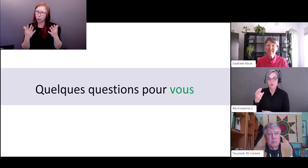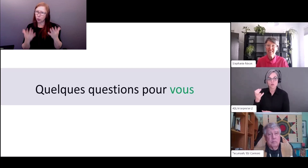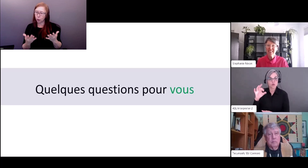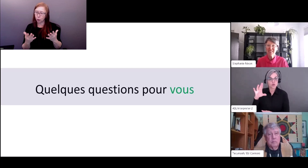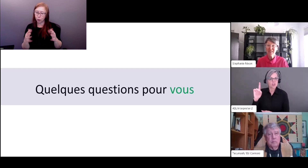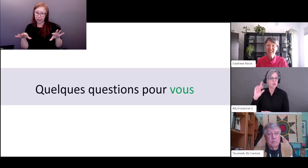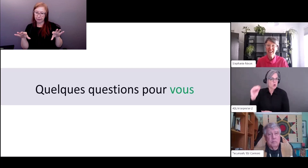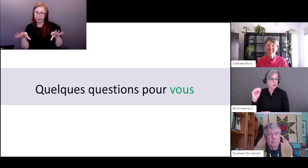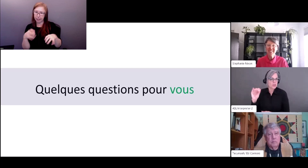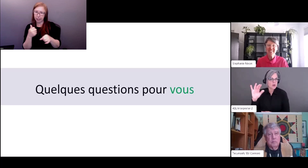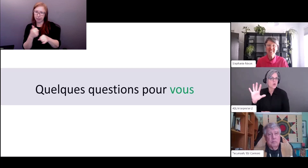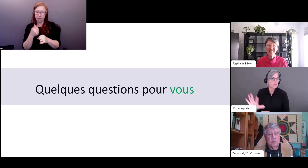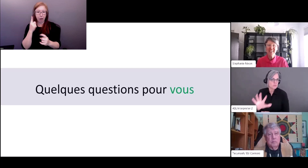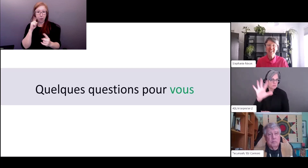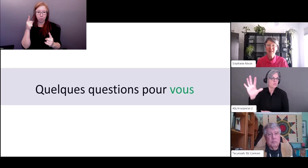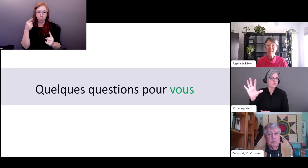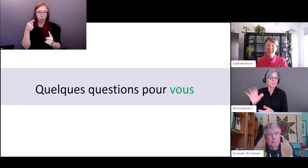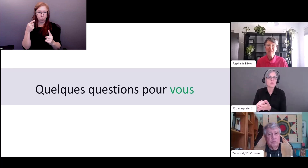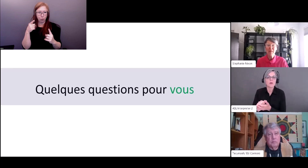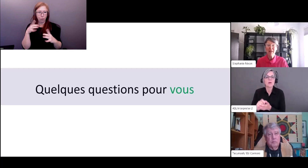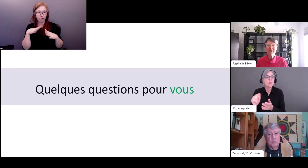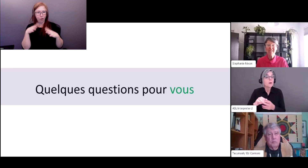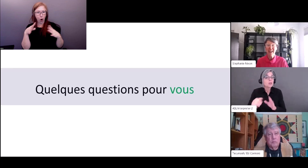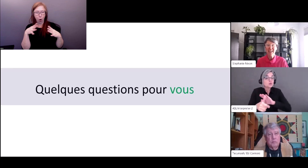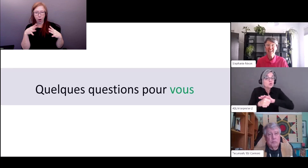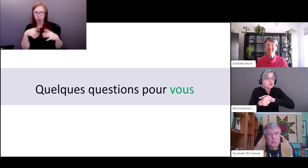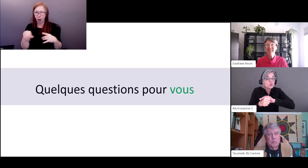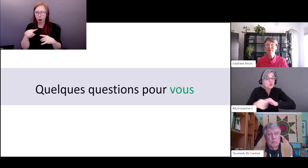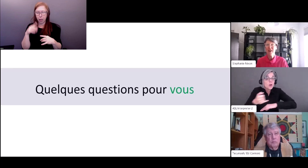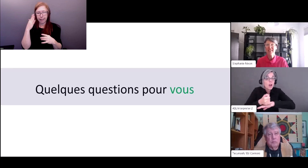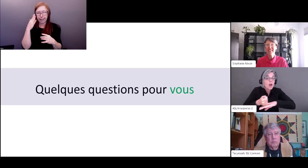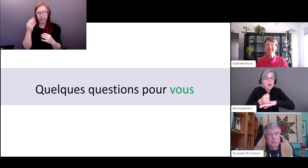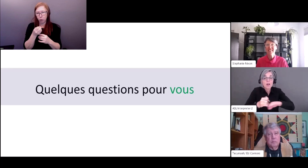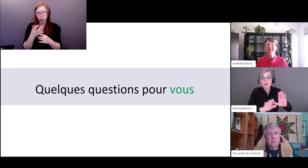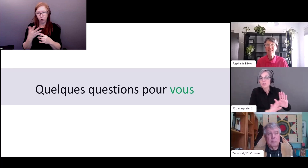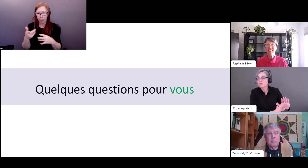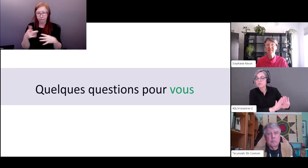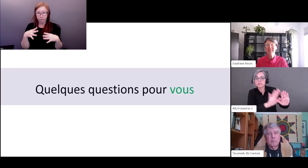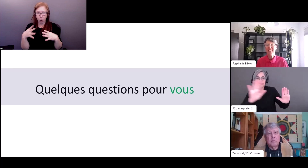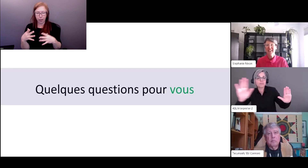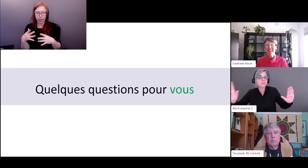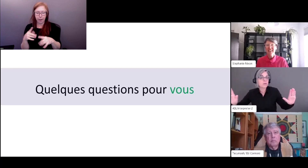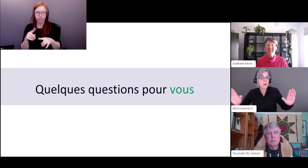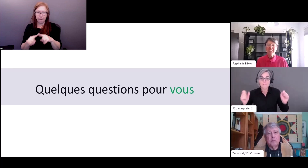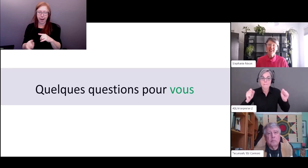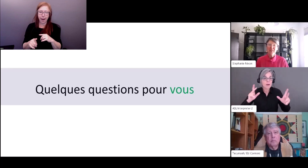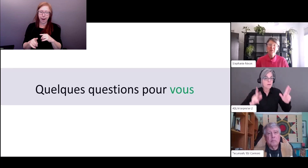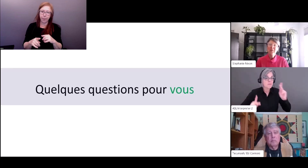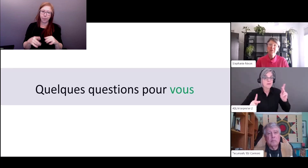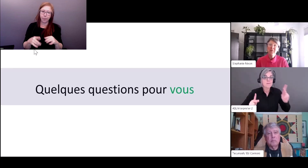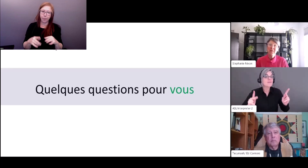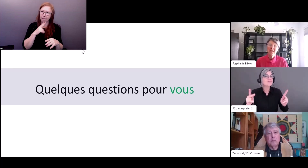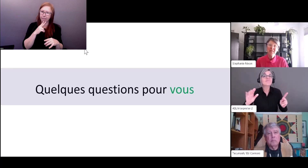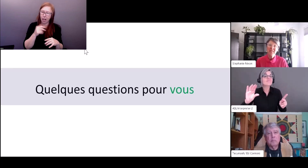viennent du bassin versant du nord beaucoup